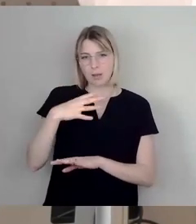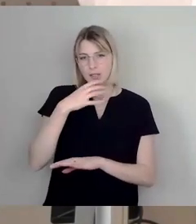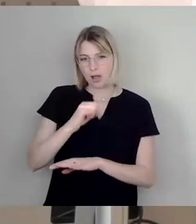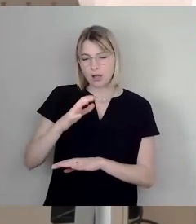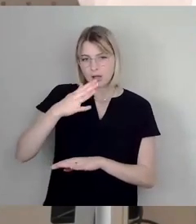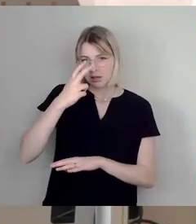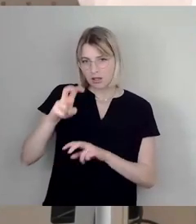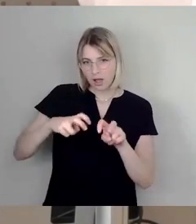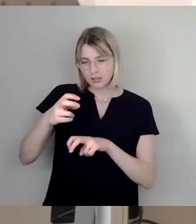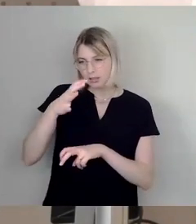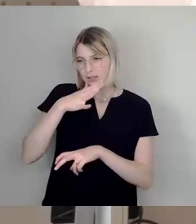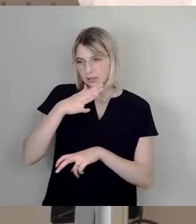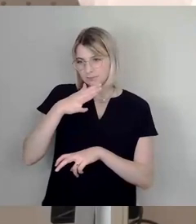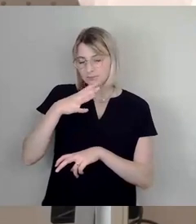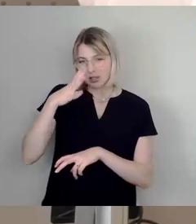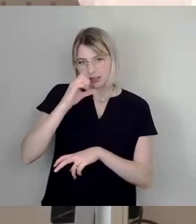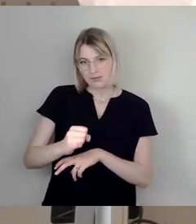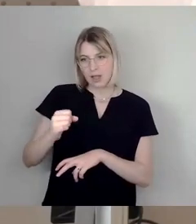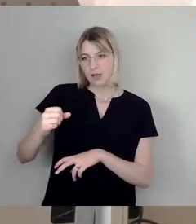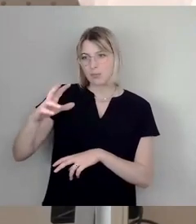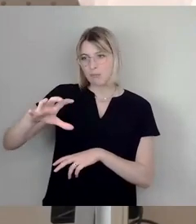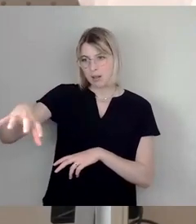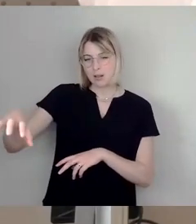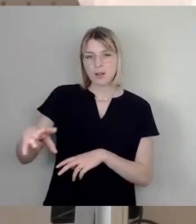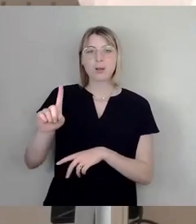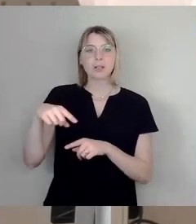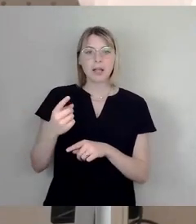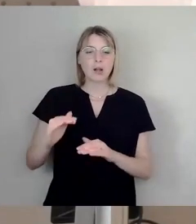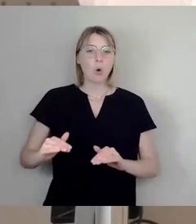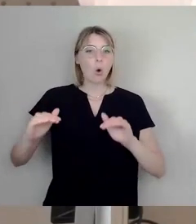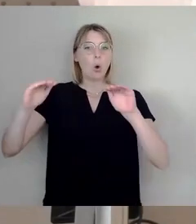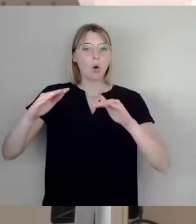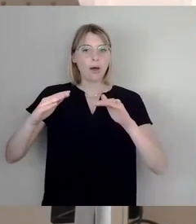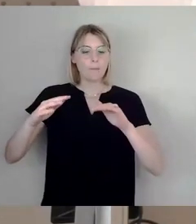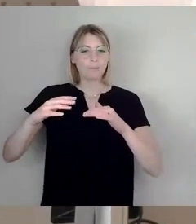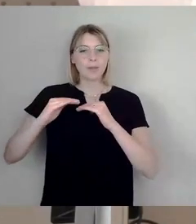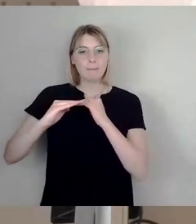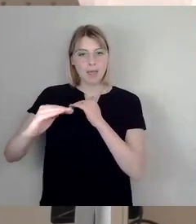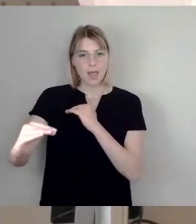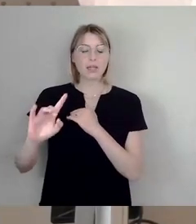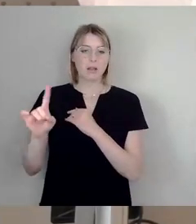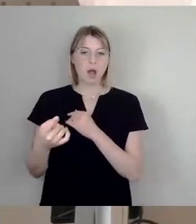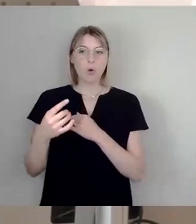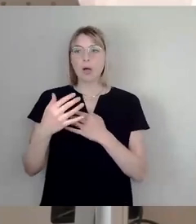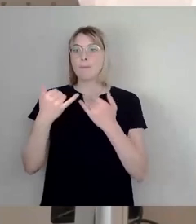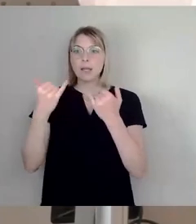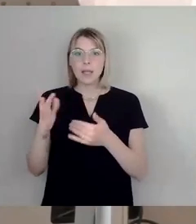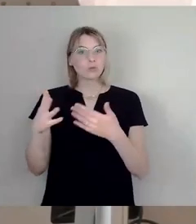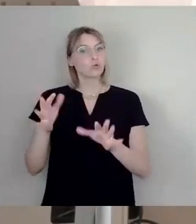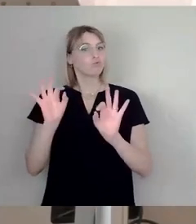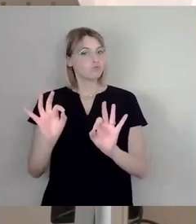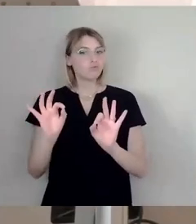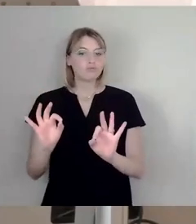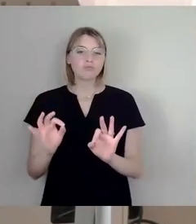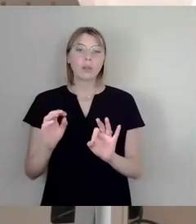und dann kamen die Verfestigungen, die heutige. Und die ist gut. Also niemand wird das mehr zurückbauen wollen. Das ist ein schrittweises Anpassen